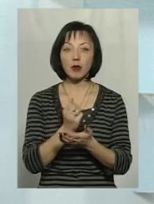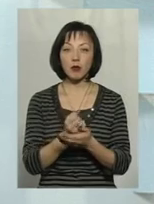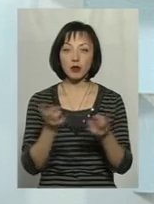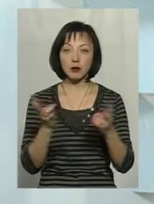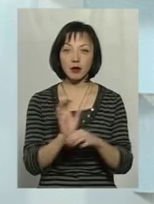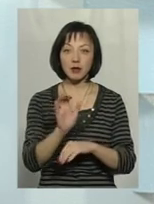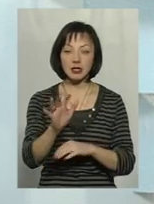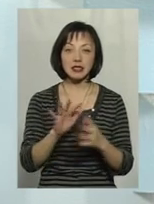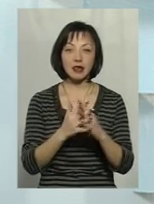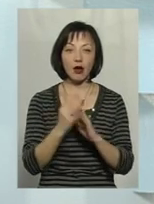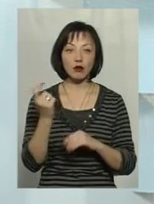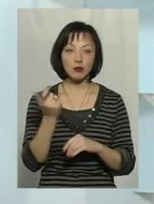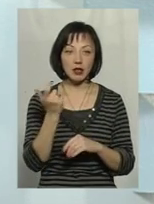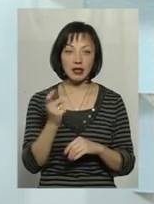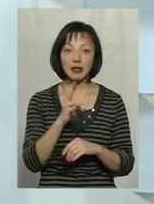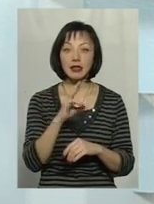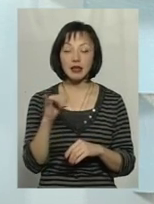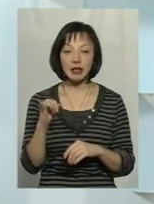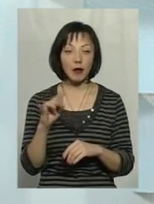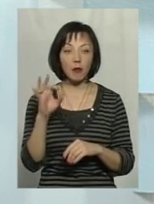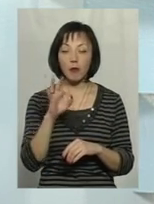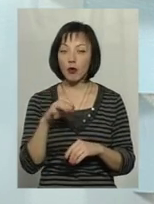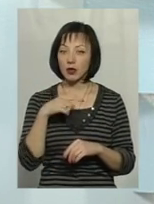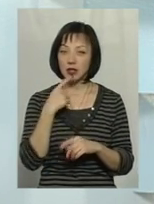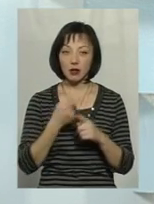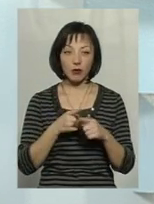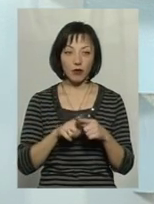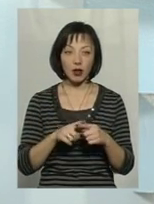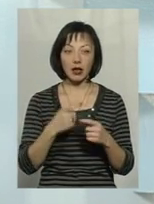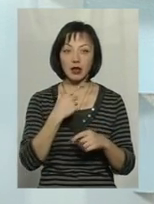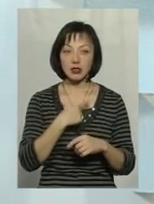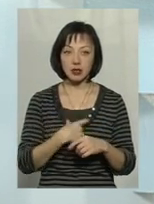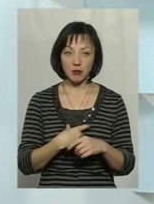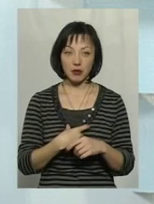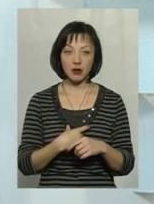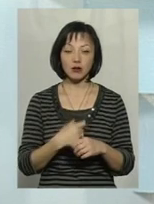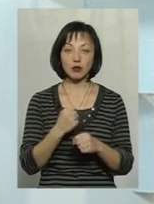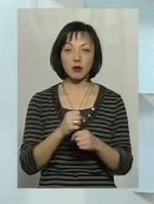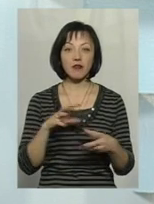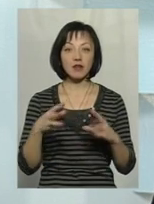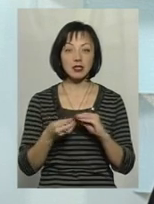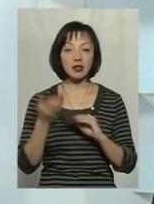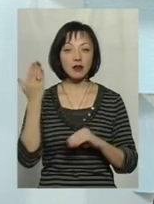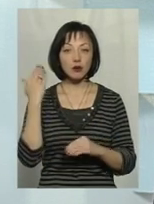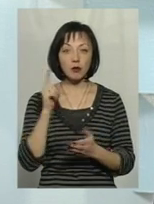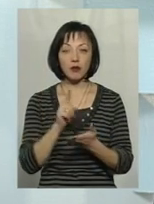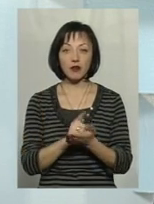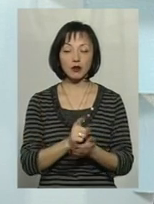потрібно направляти всі сільське господарство. Мова не про це. Я для себе зробив висновок давно. В нас має